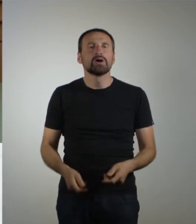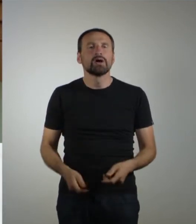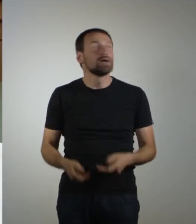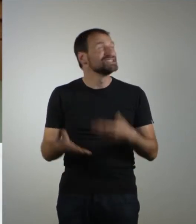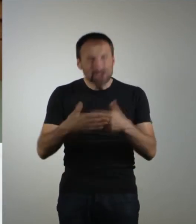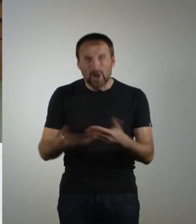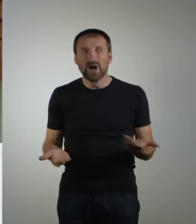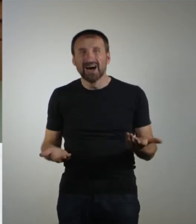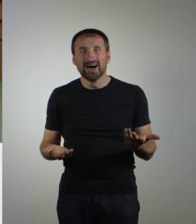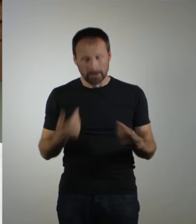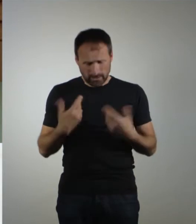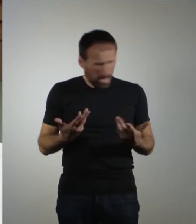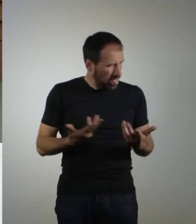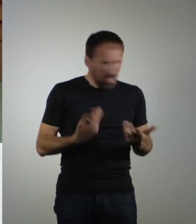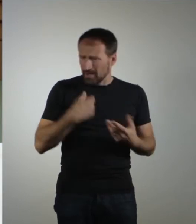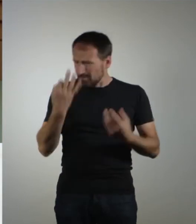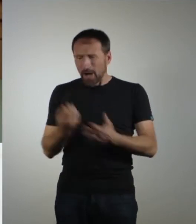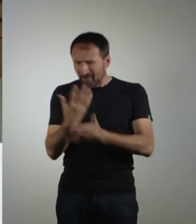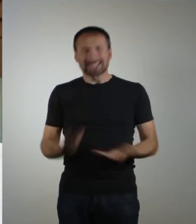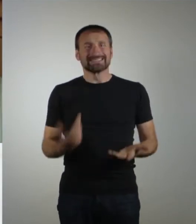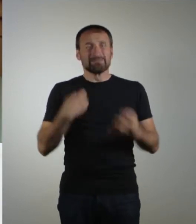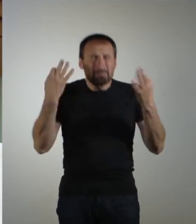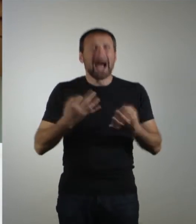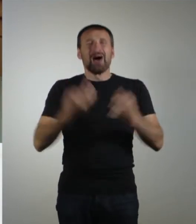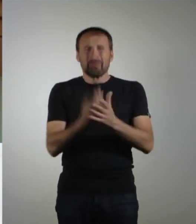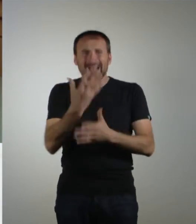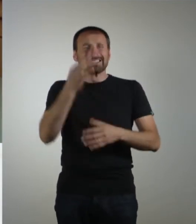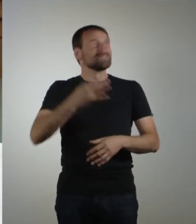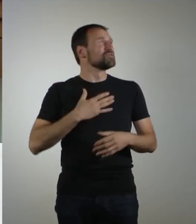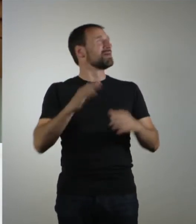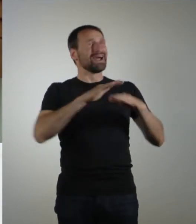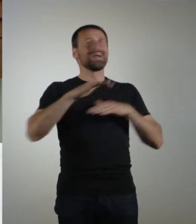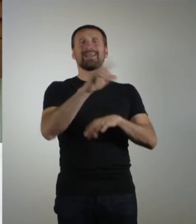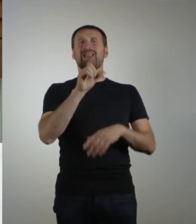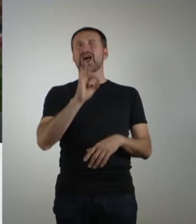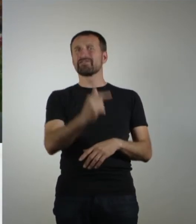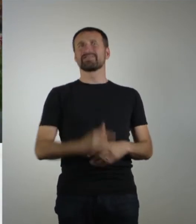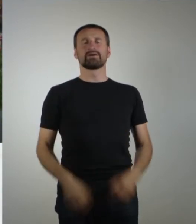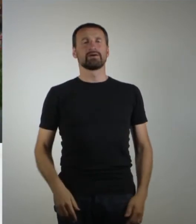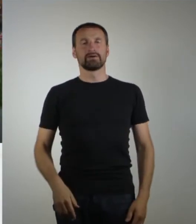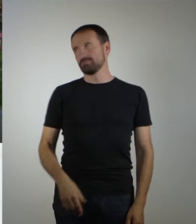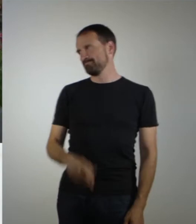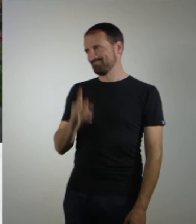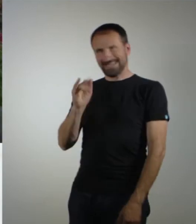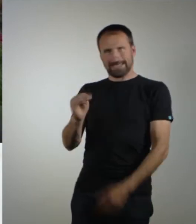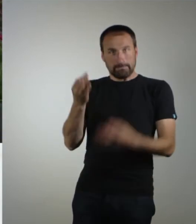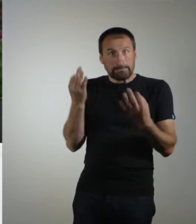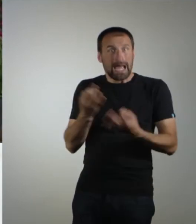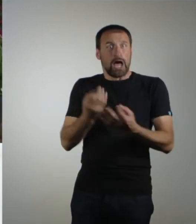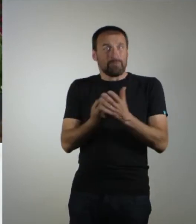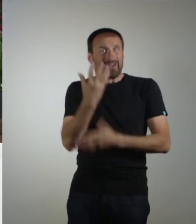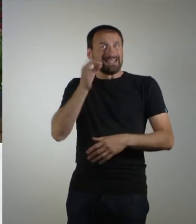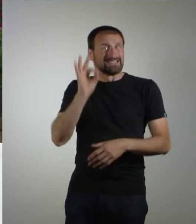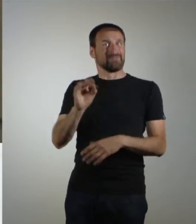zu. Und ich stand da, ja wo kriege ich jetzt meine Pflanze her? Ich brauche dringend eine neue Pflanze für mein Loft. Kim braucht dringend eine neue